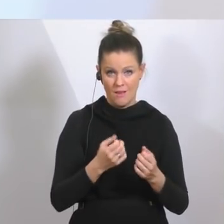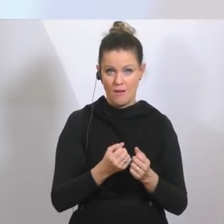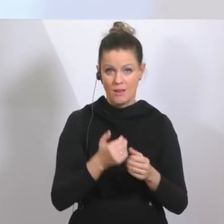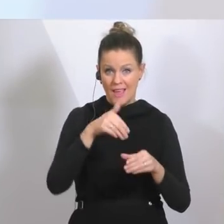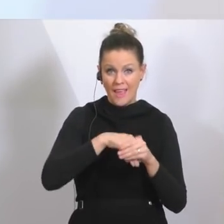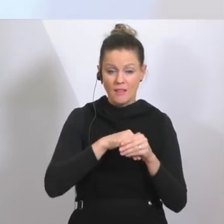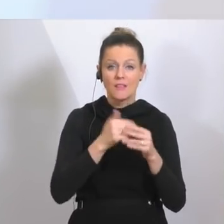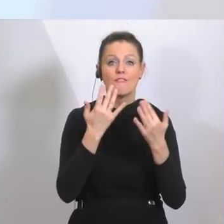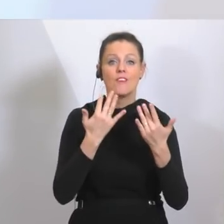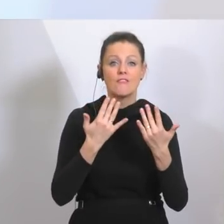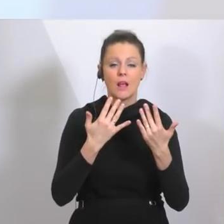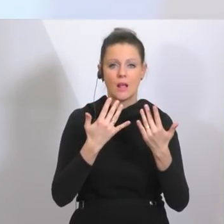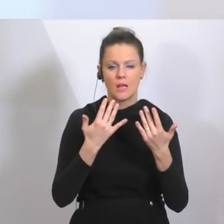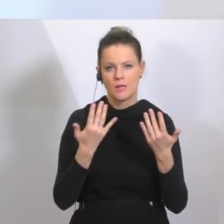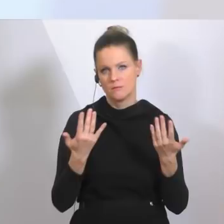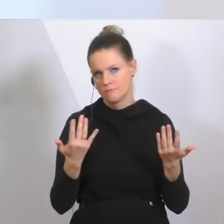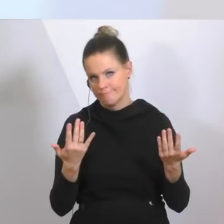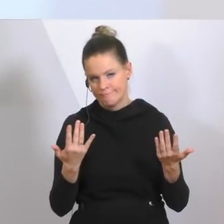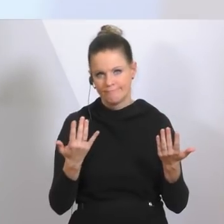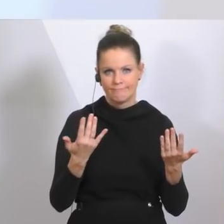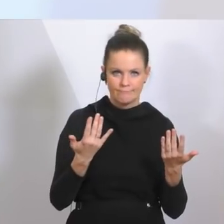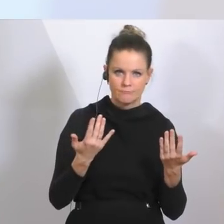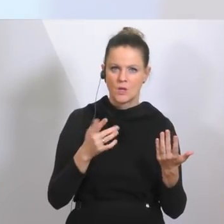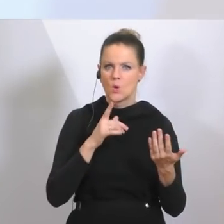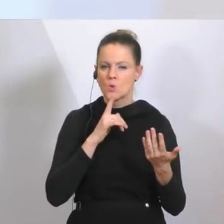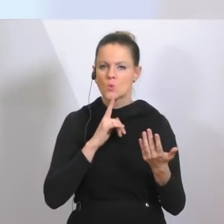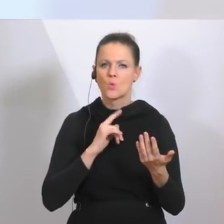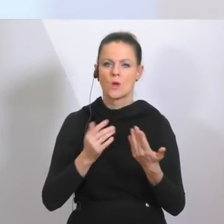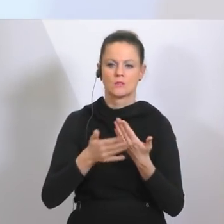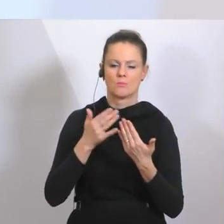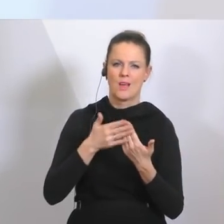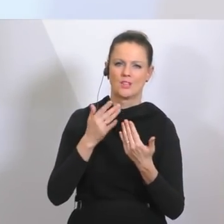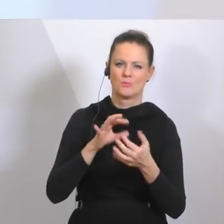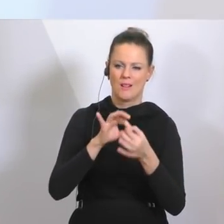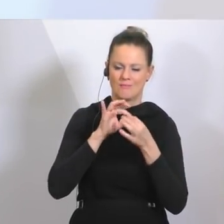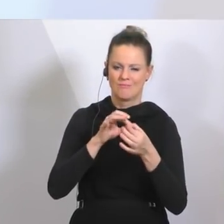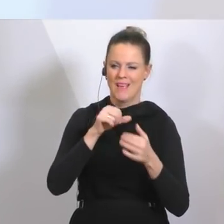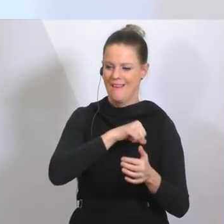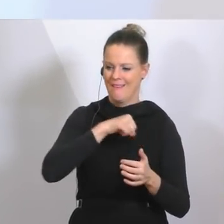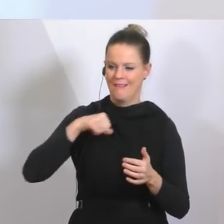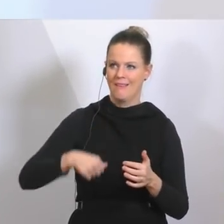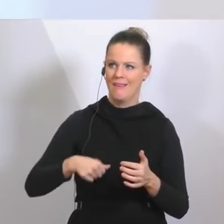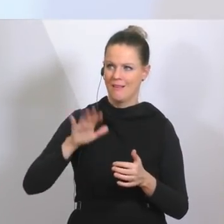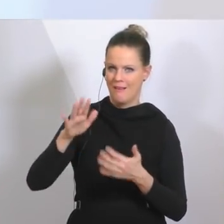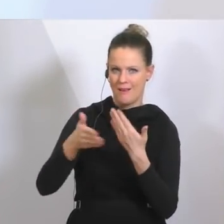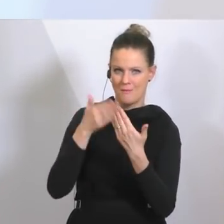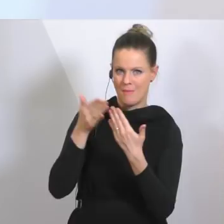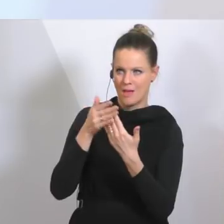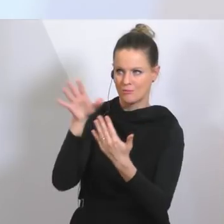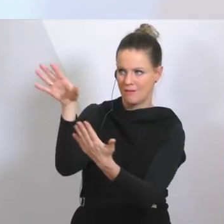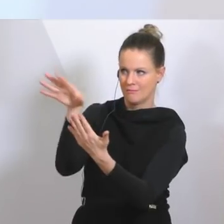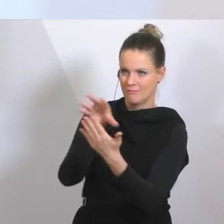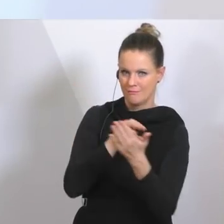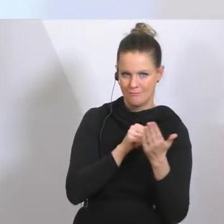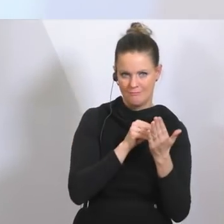ist, kann man nur an Beispielen anderer Länder, etwa Chinas, in etwa ableiten. Und